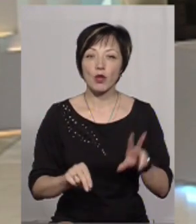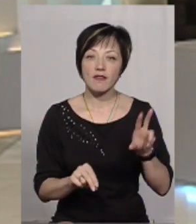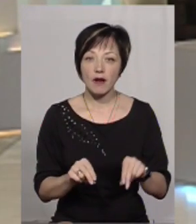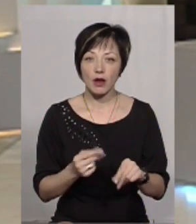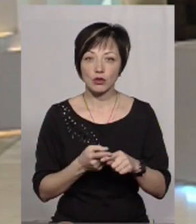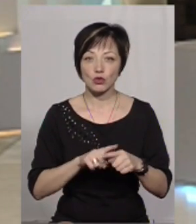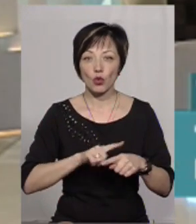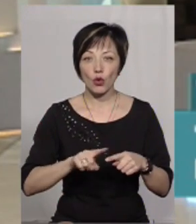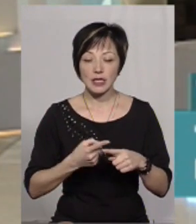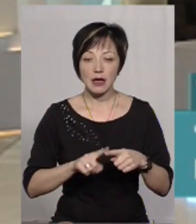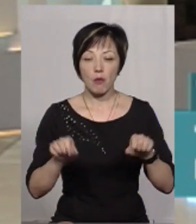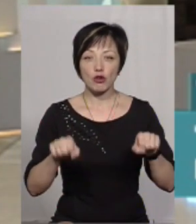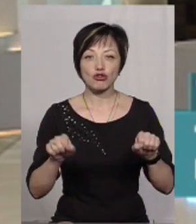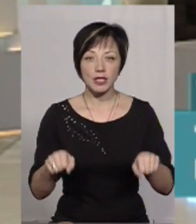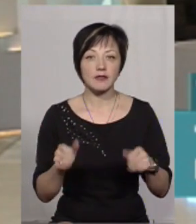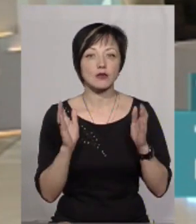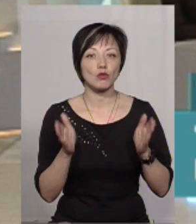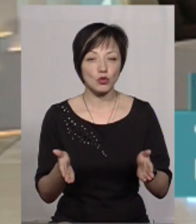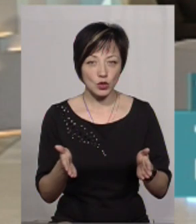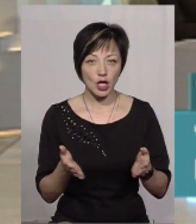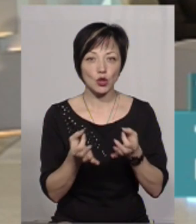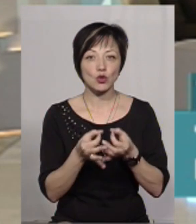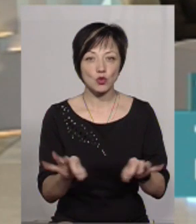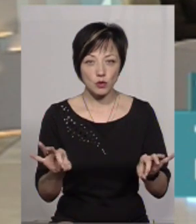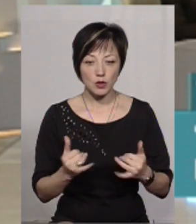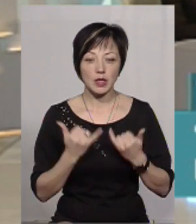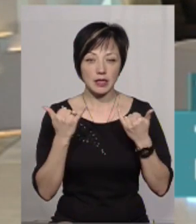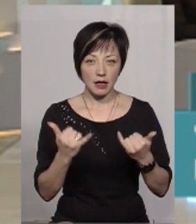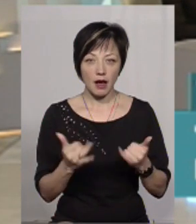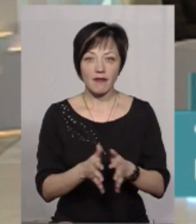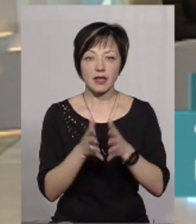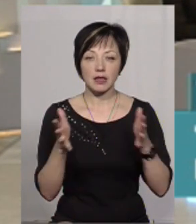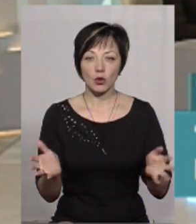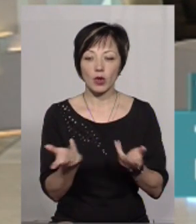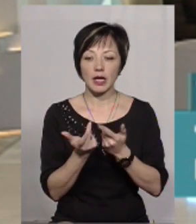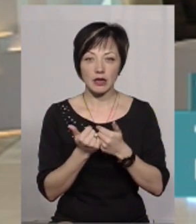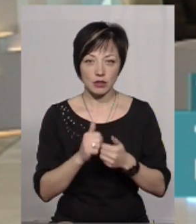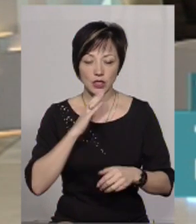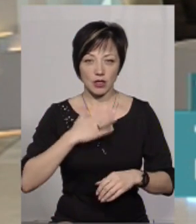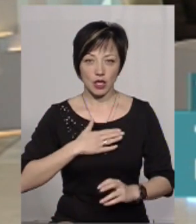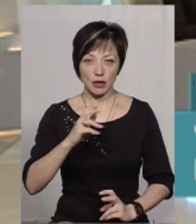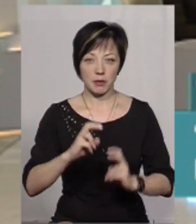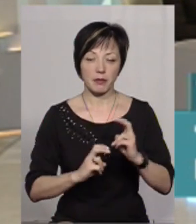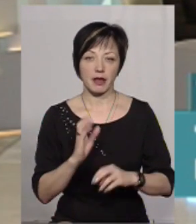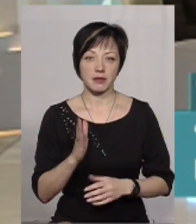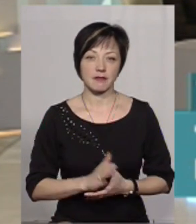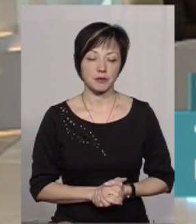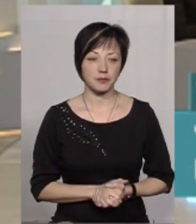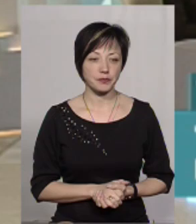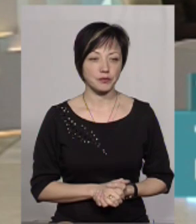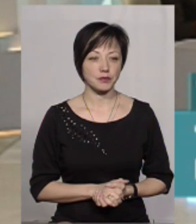ця можливість буде доступною для великої кількості наших підприємств.